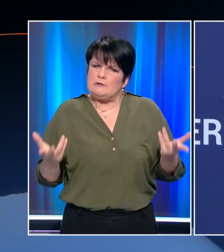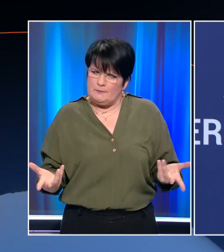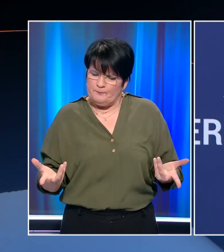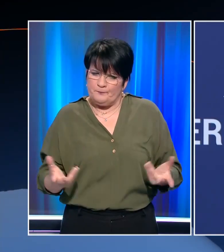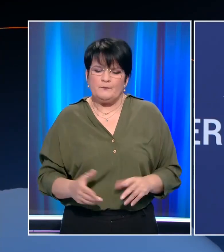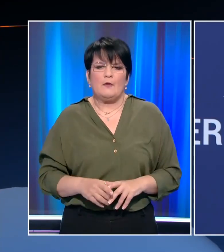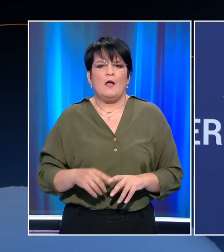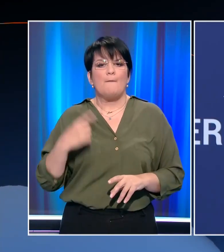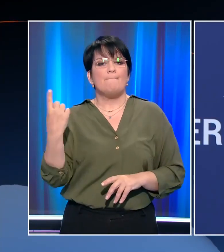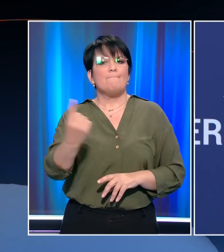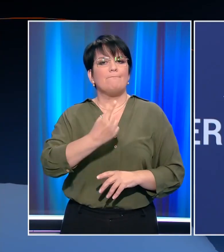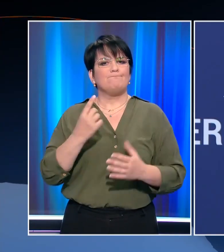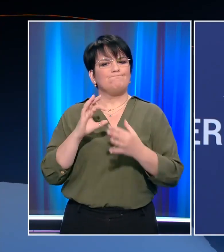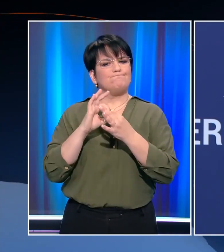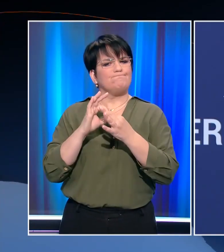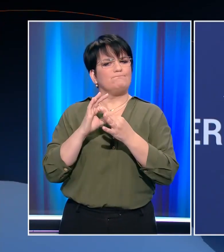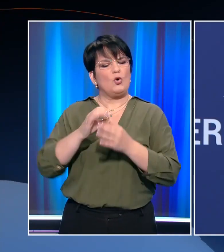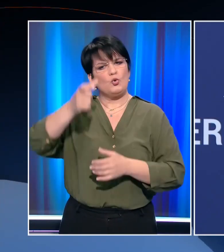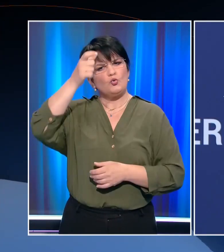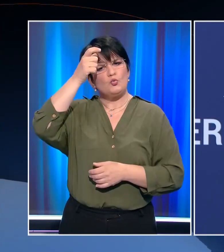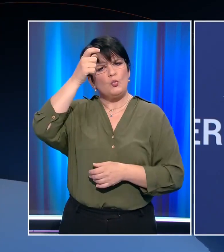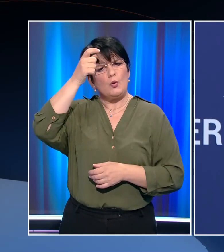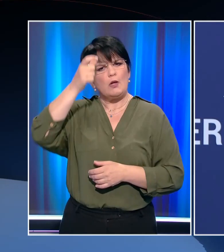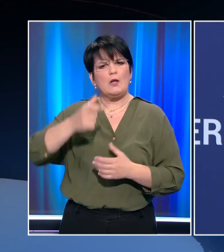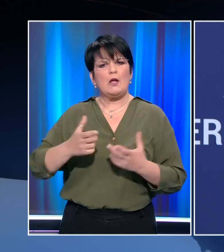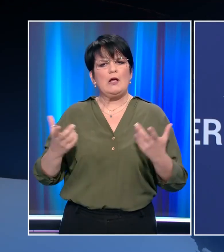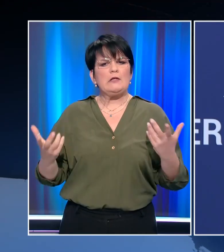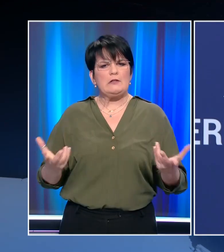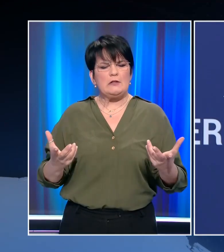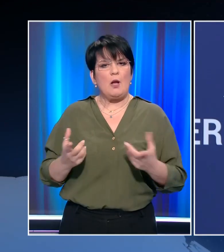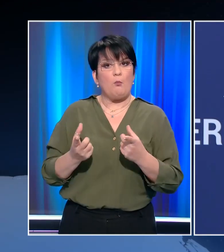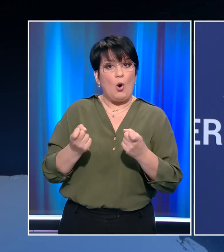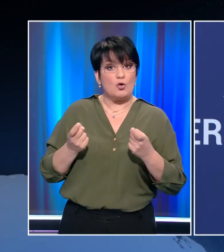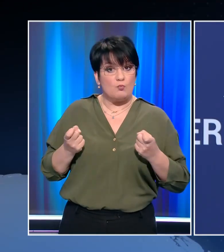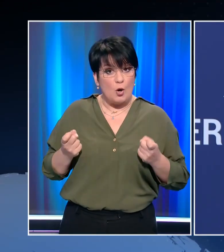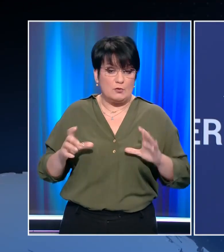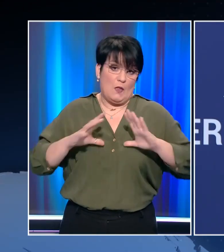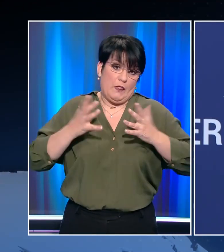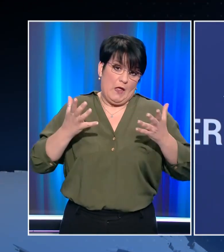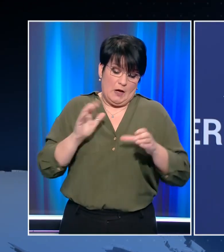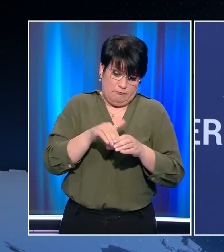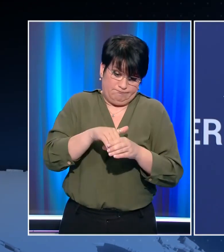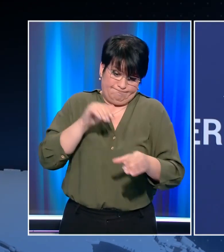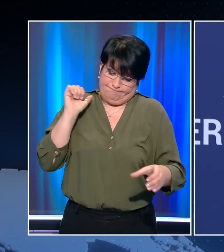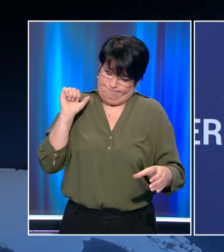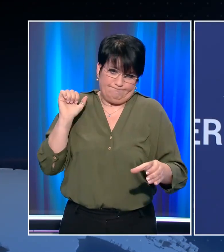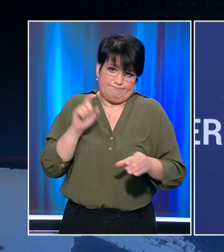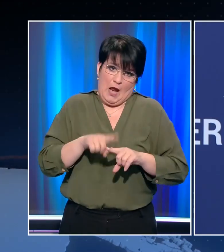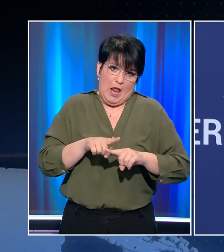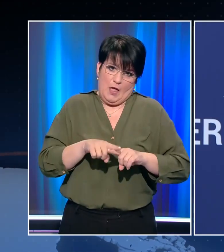θα υπάρχει το κατάλληλο κλίμα, δηλαδή ότι η Τουρκία δεν θα προβεί σε τέτοιες προκλητικές ενέργειες που θα εμποδίσουν